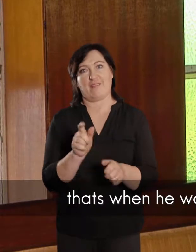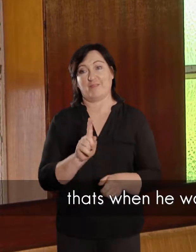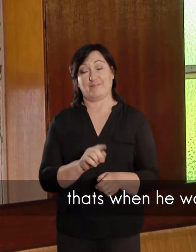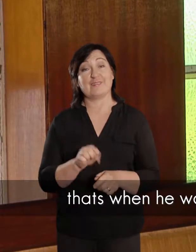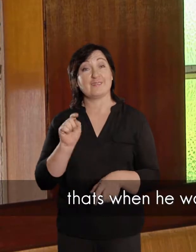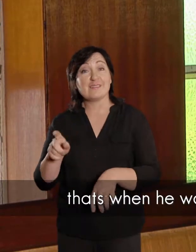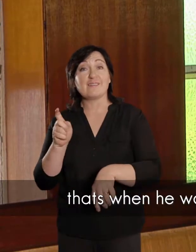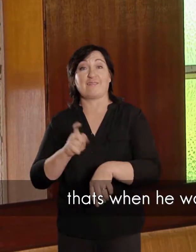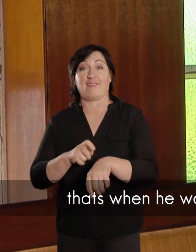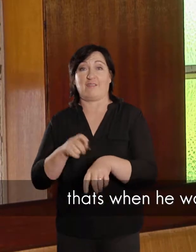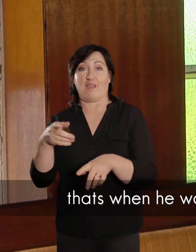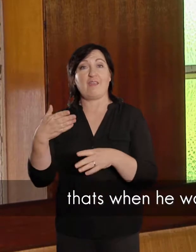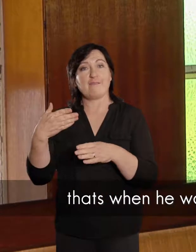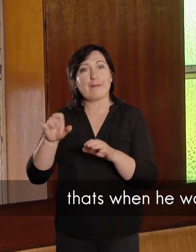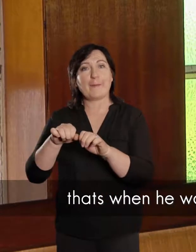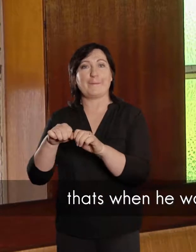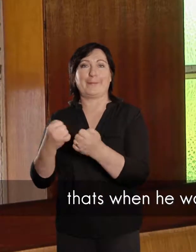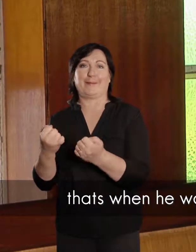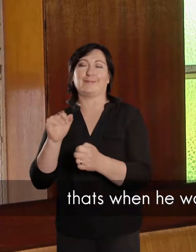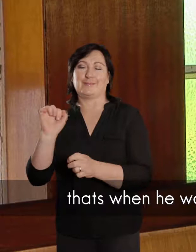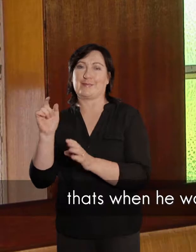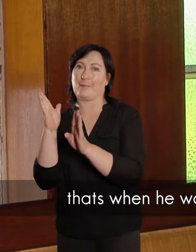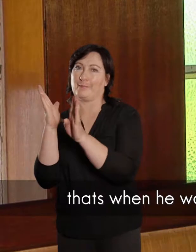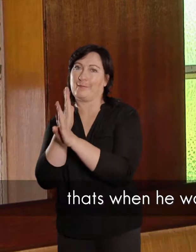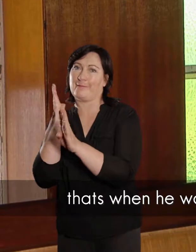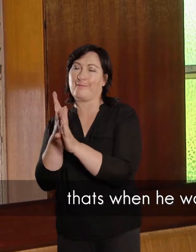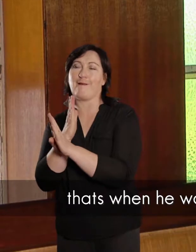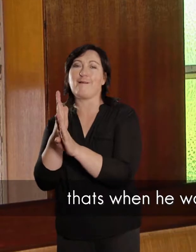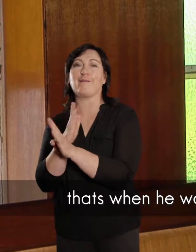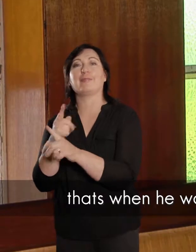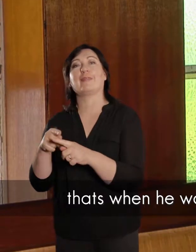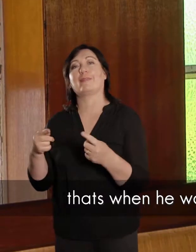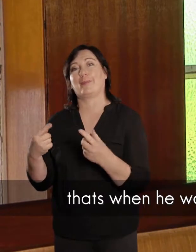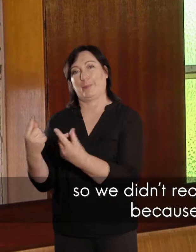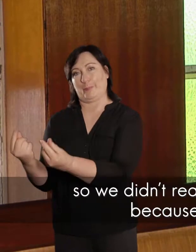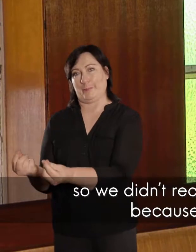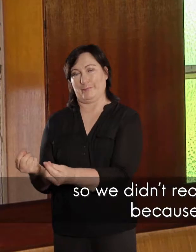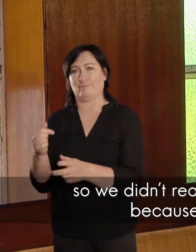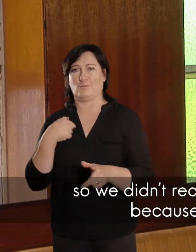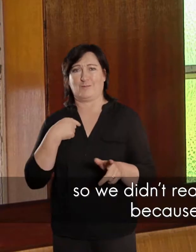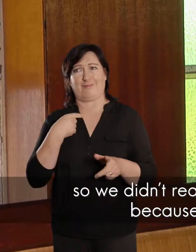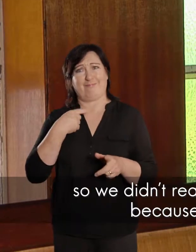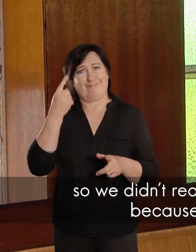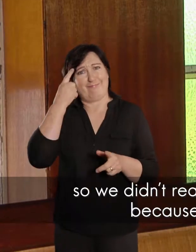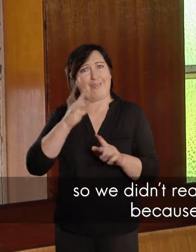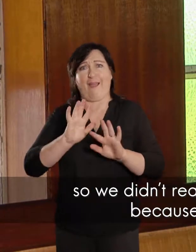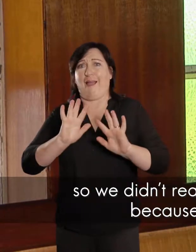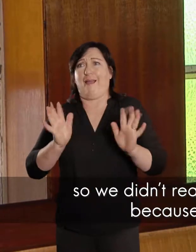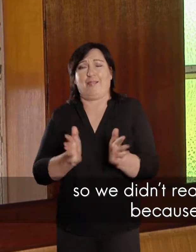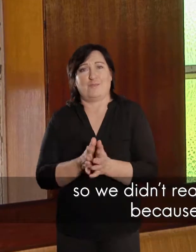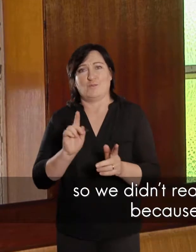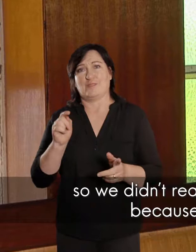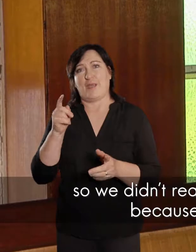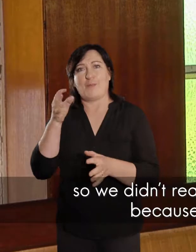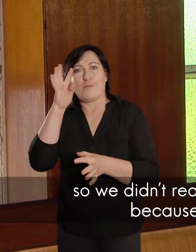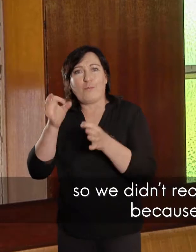Dit was die kere wanneer hy wegbreek, en, en, en sy privaat, sy privaat bedrijf gede doen. So ja, ons het nie baie kennis van, Petse